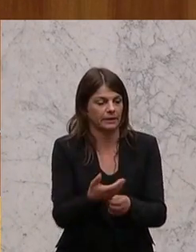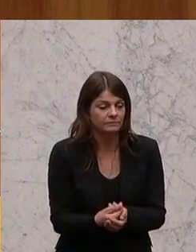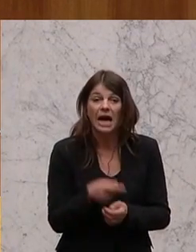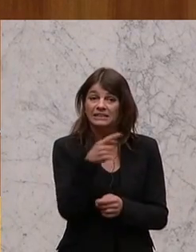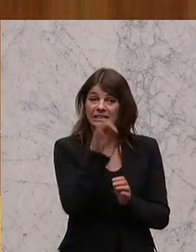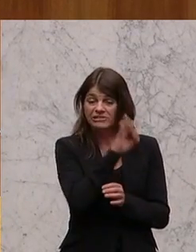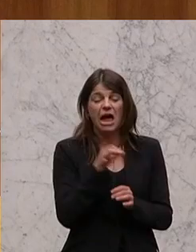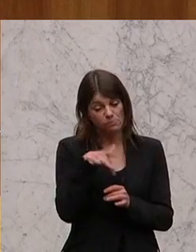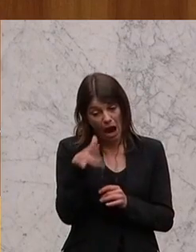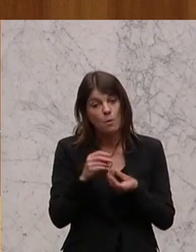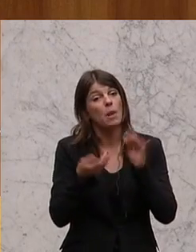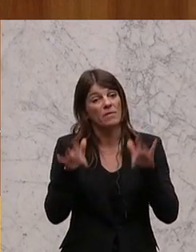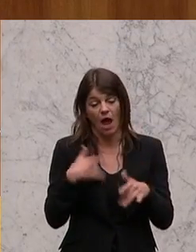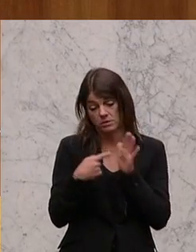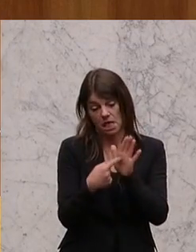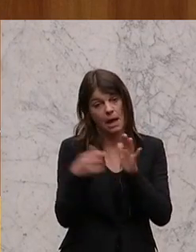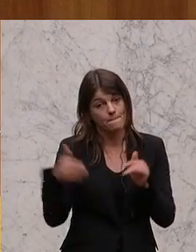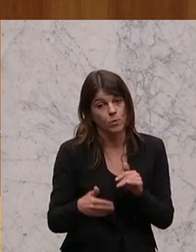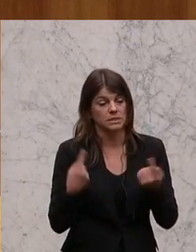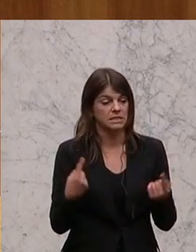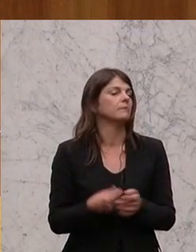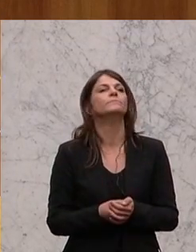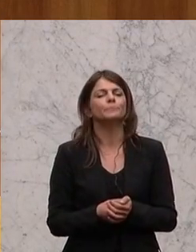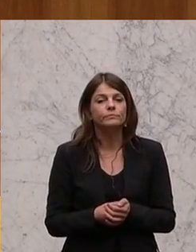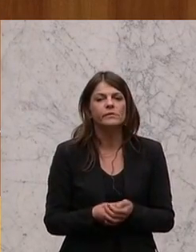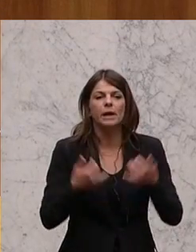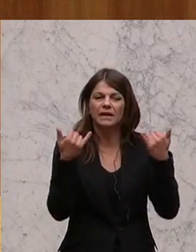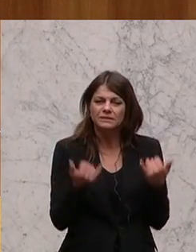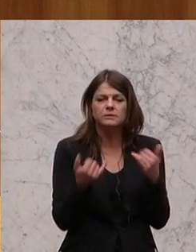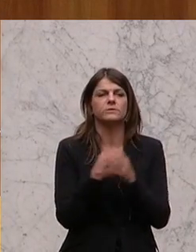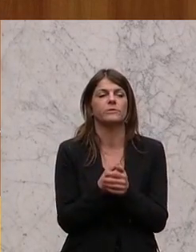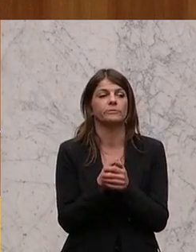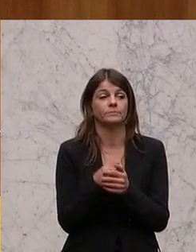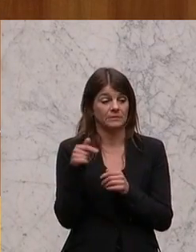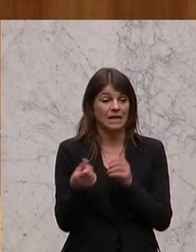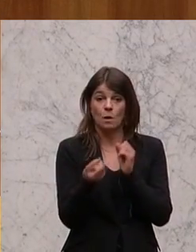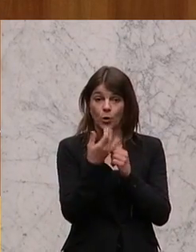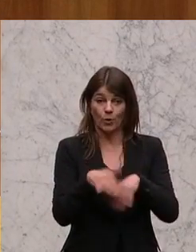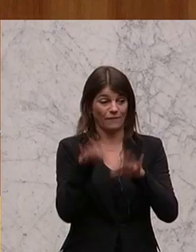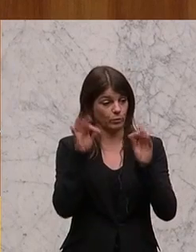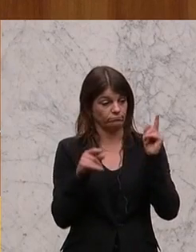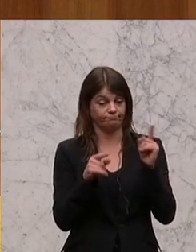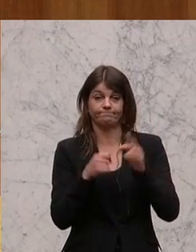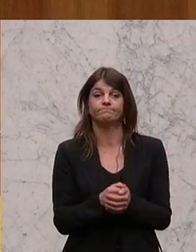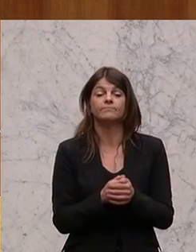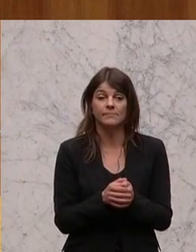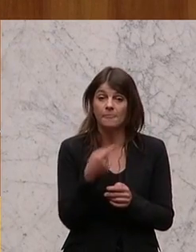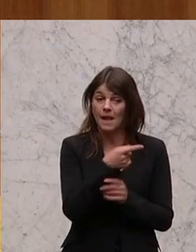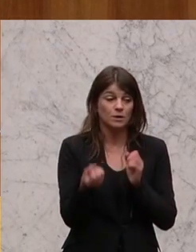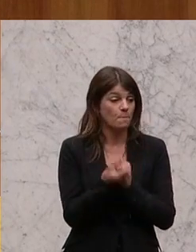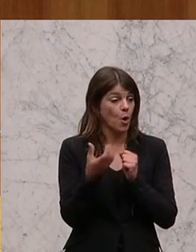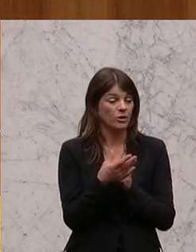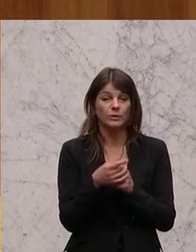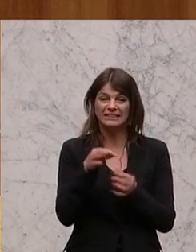einige gravierende Schwächen und die müssen wir aufzeigen. Jetzt haben wir dieses Produkt gefunden. Dieses